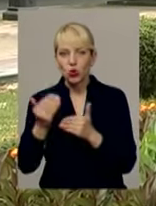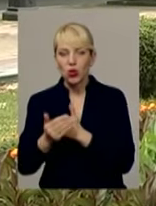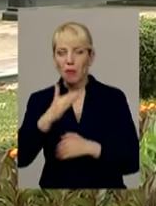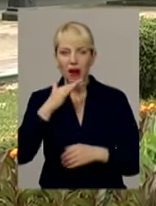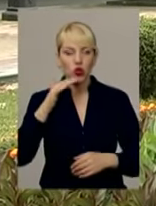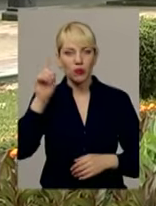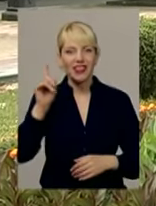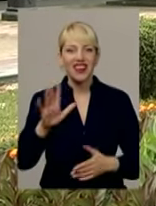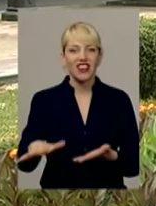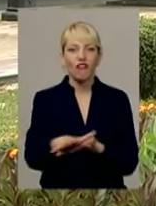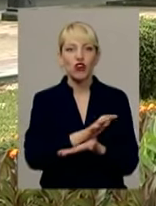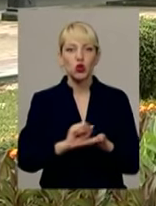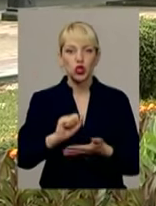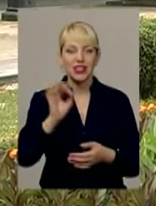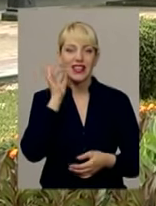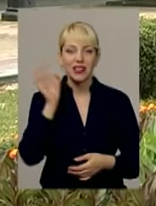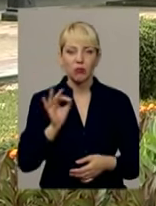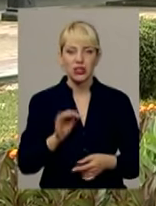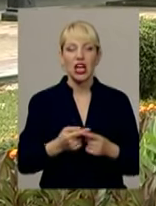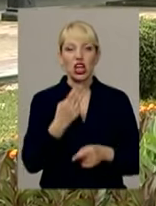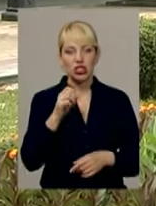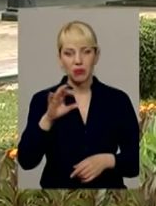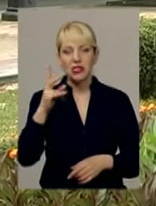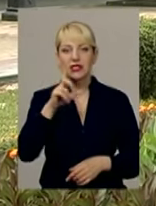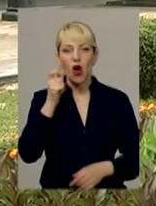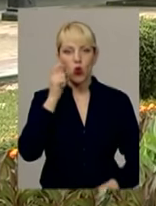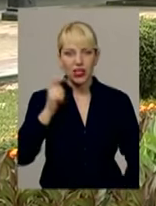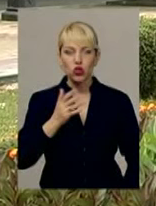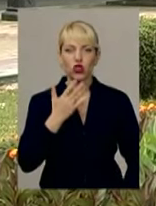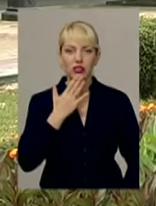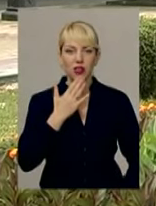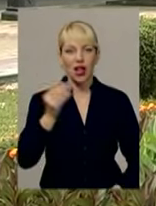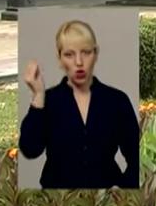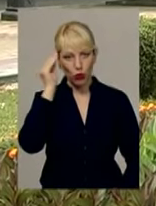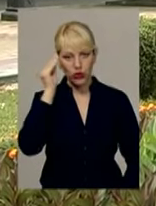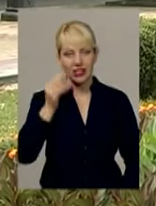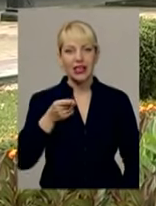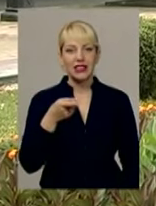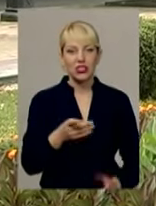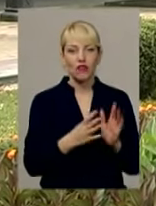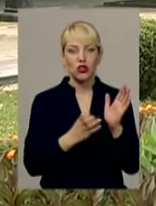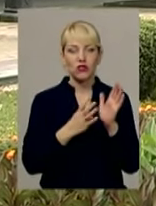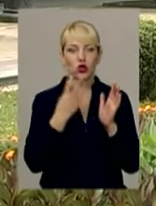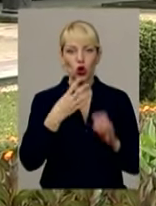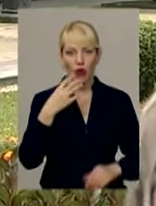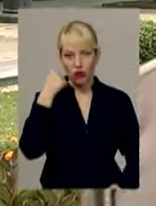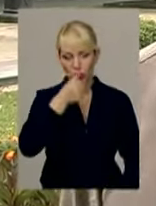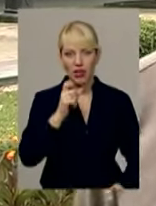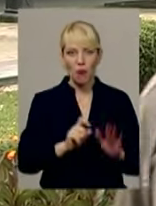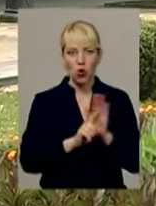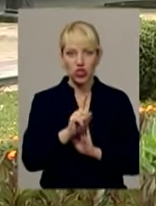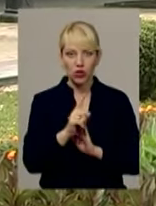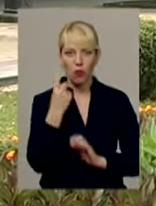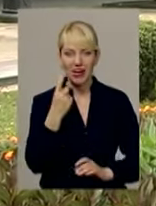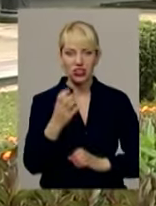Андрея Шептицького за українську національну позицію. В 1914 році, на початку Першої світової війни, російська